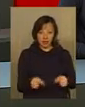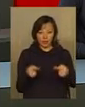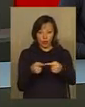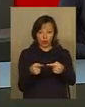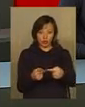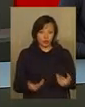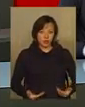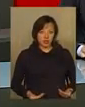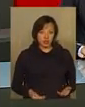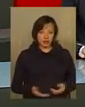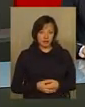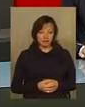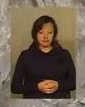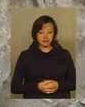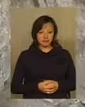кутку помешкання.